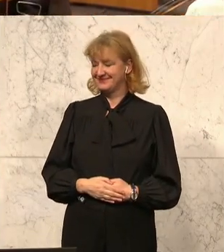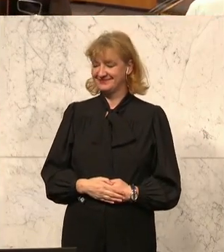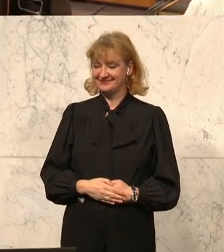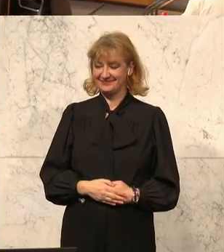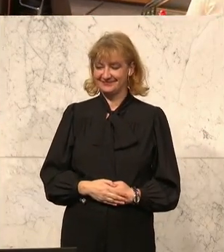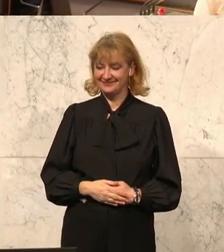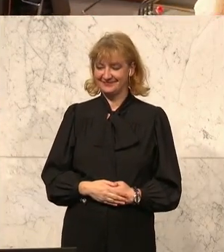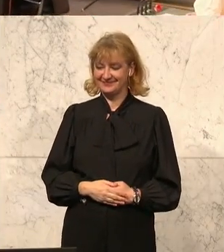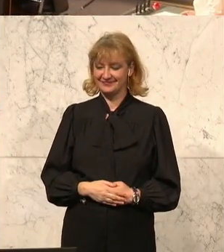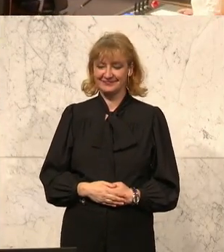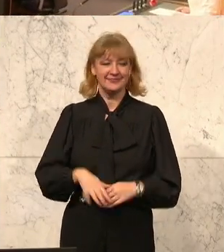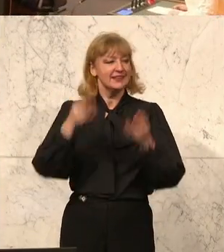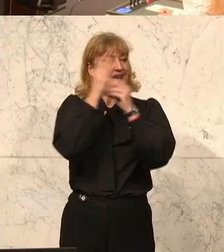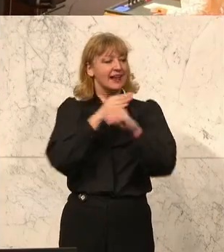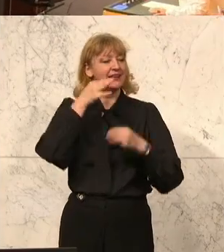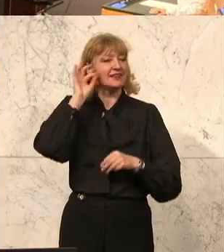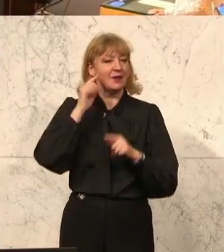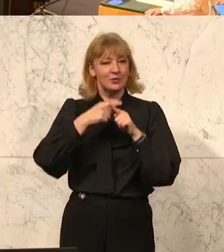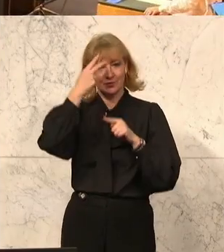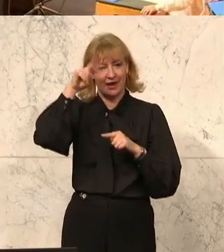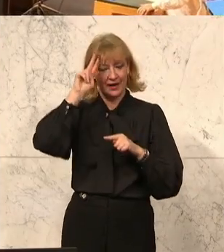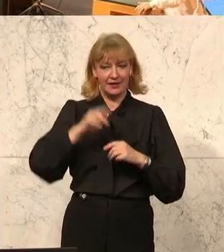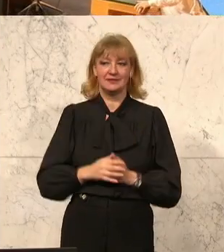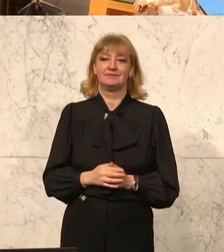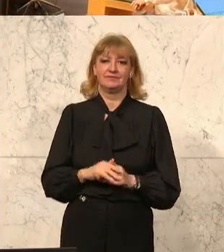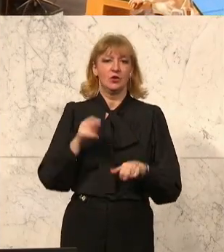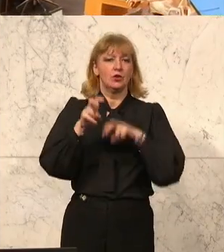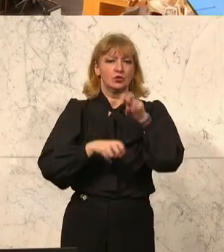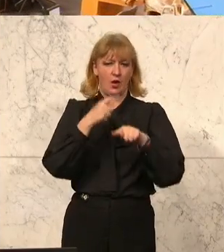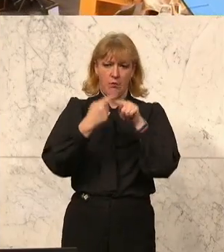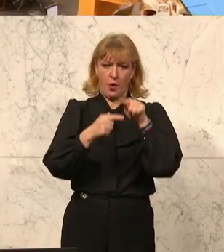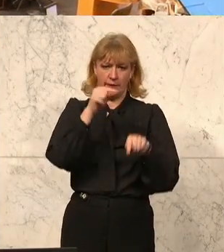2030 flächendeckend mit festen und mit mobilen Gigabit-Anschlüssen versorgt sein soll. Hier